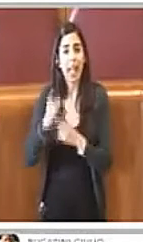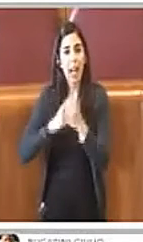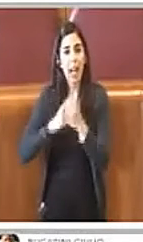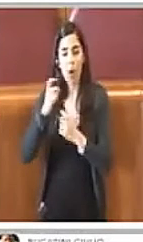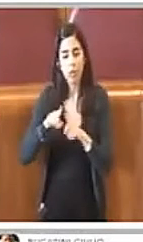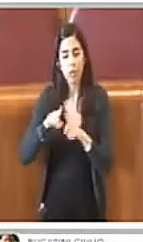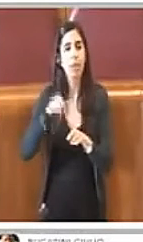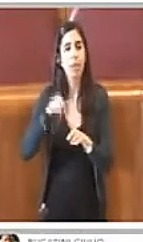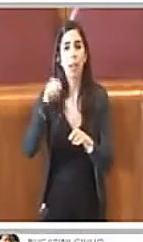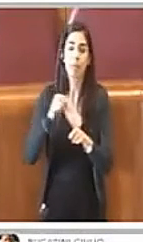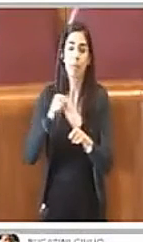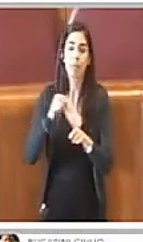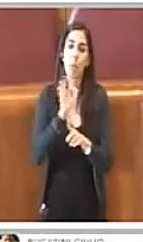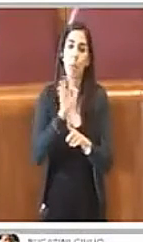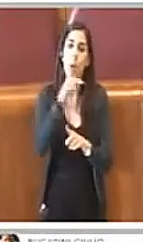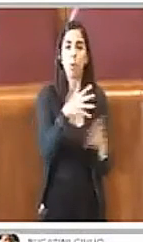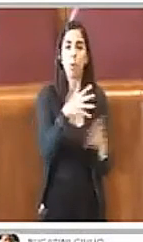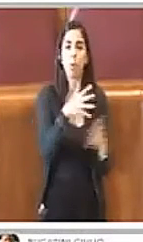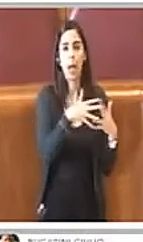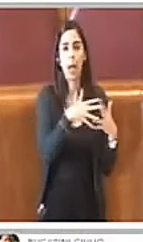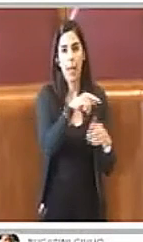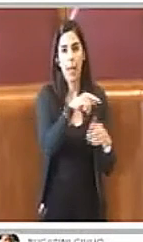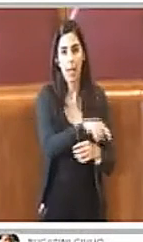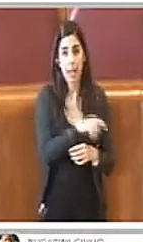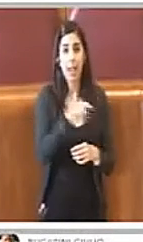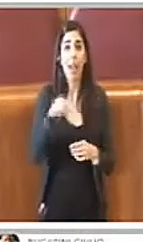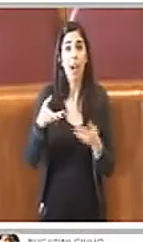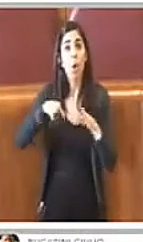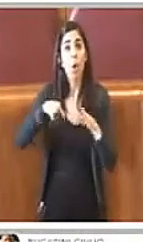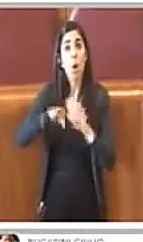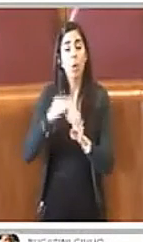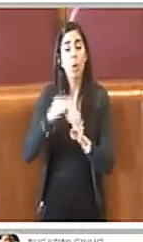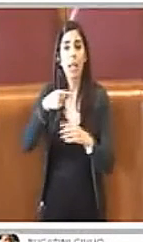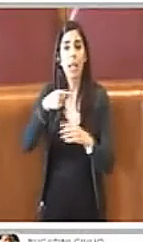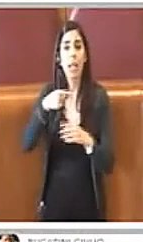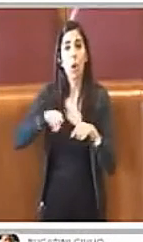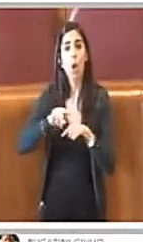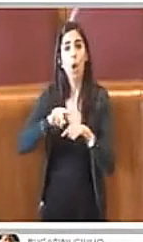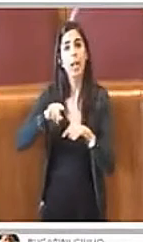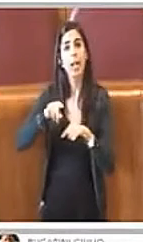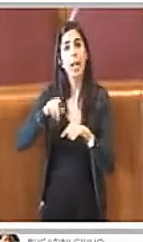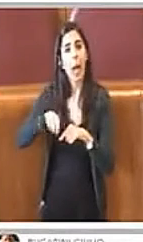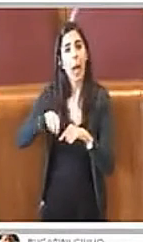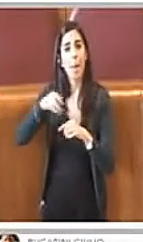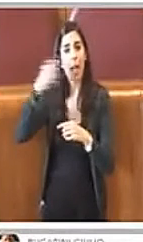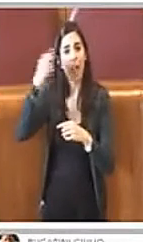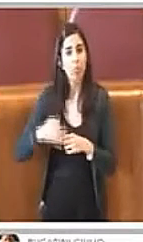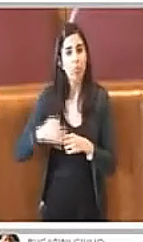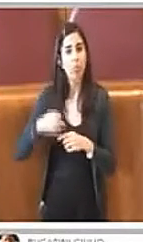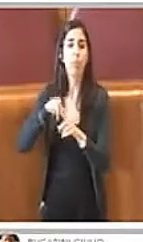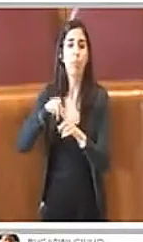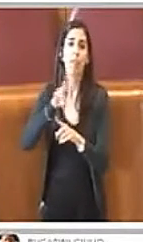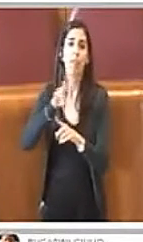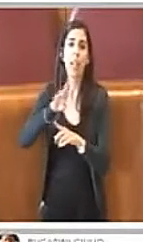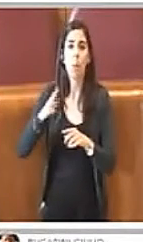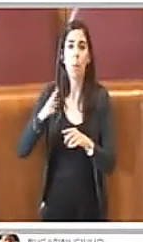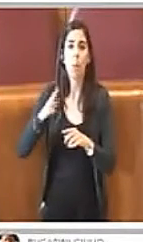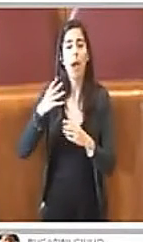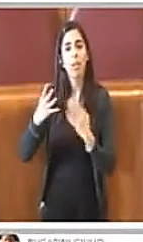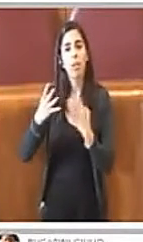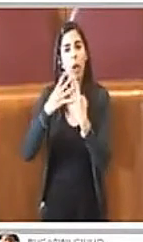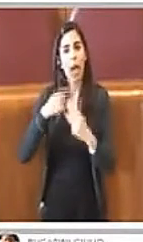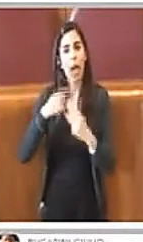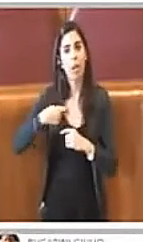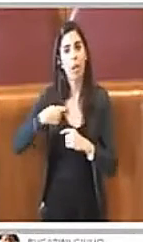della Corte d'Appello nel 1919 con 24 orgascoli. Con questa mozione e nel mio